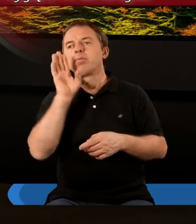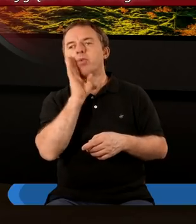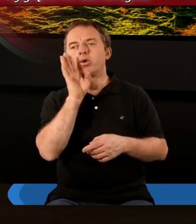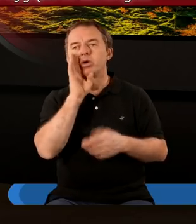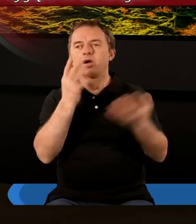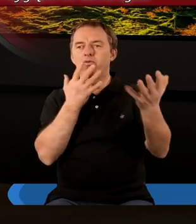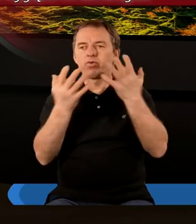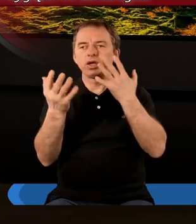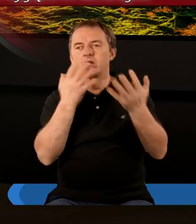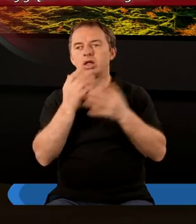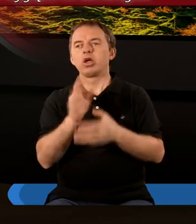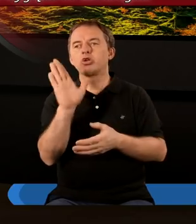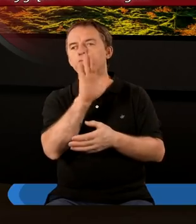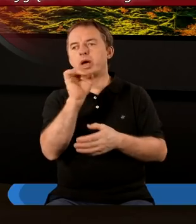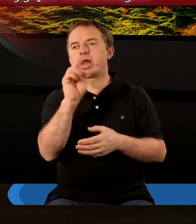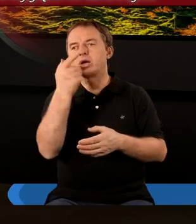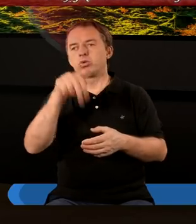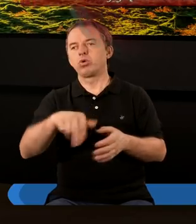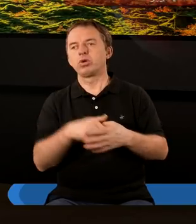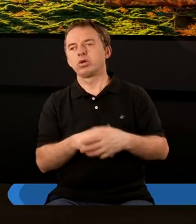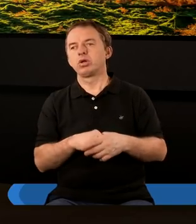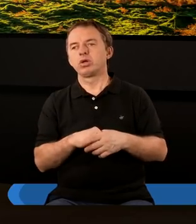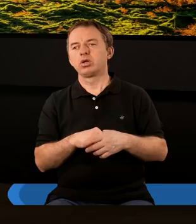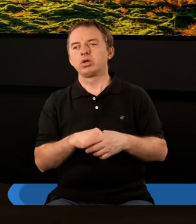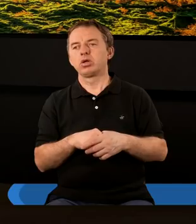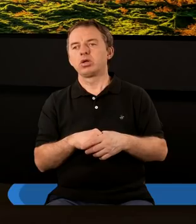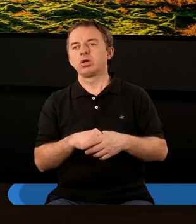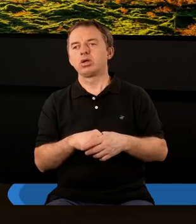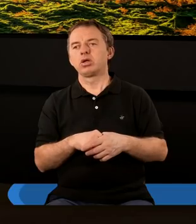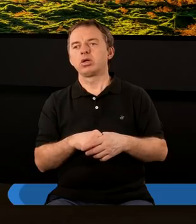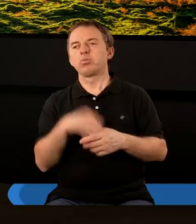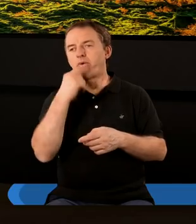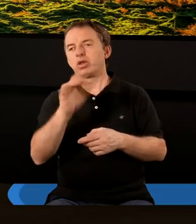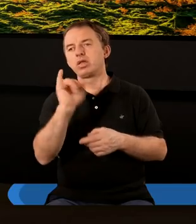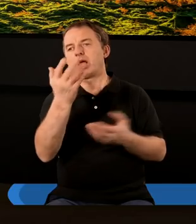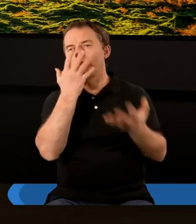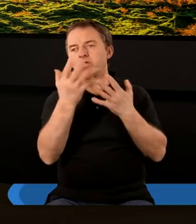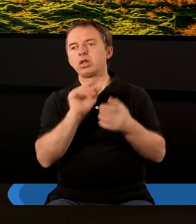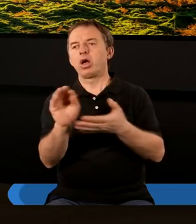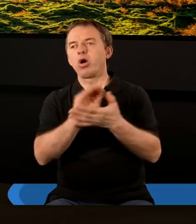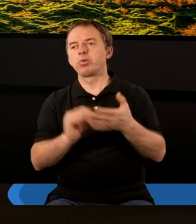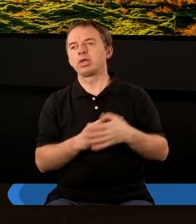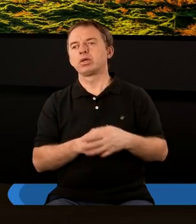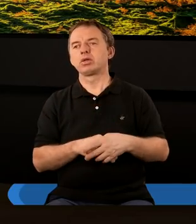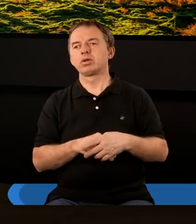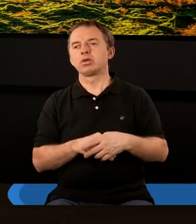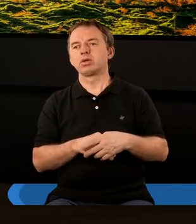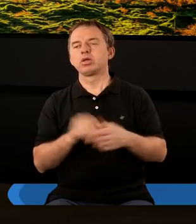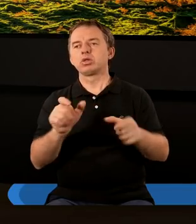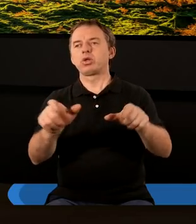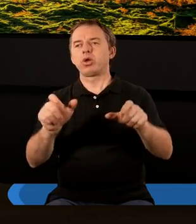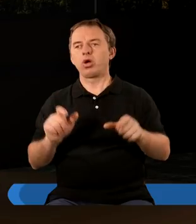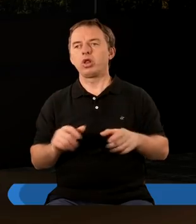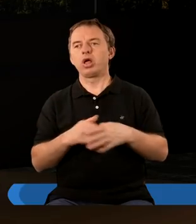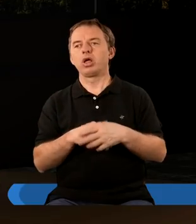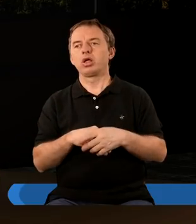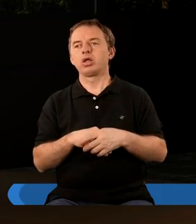podobna z wyglądu do szmaragdu. Co powiemy? Jak wygląda ten opis tronu?